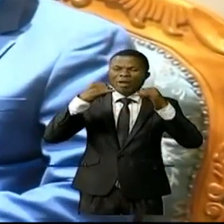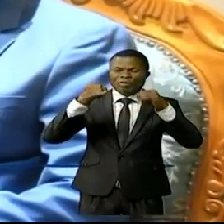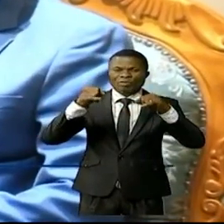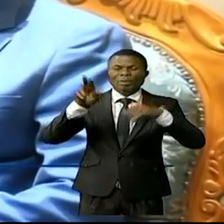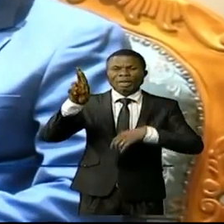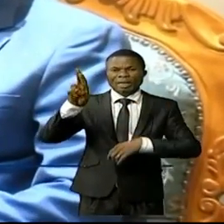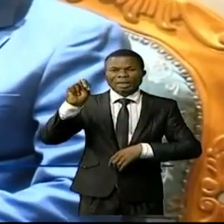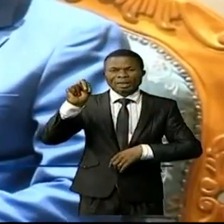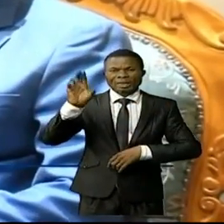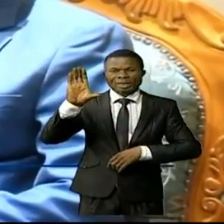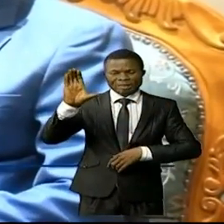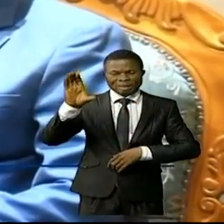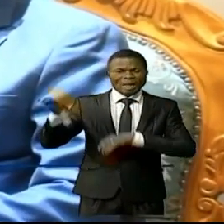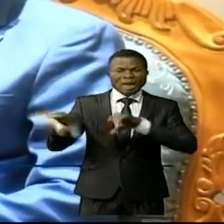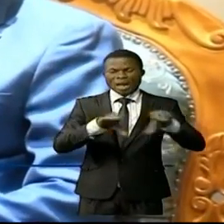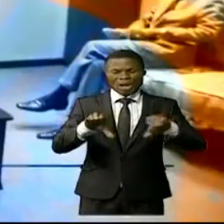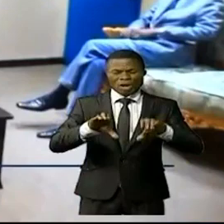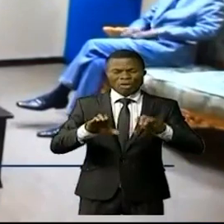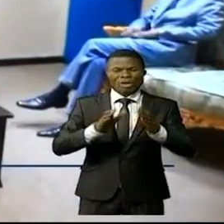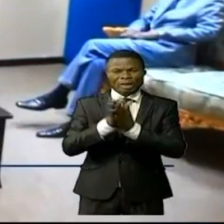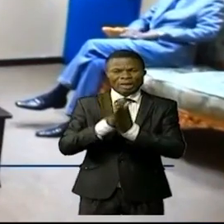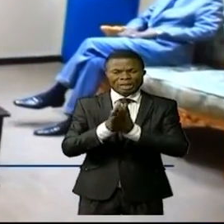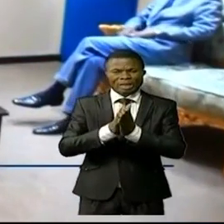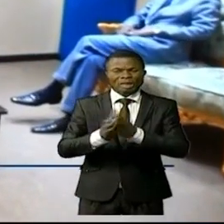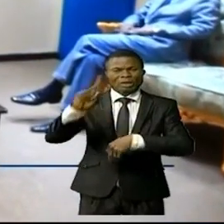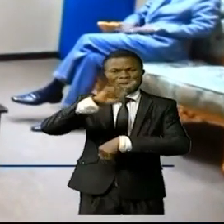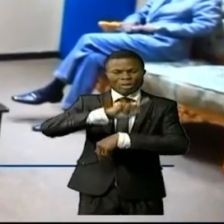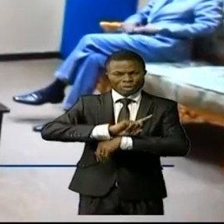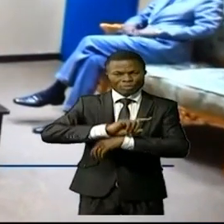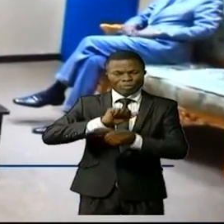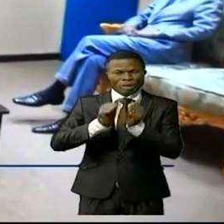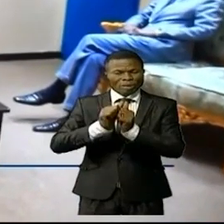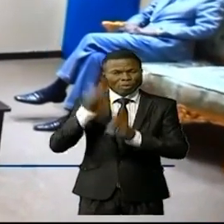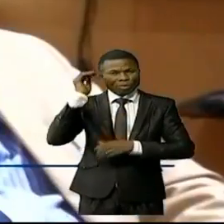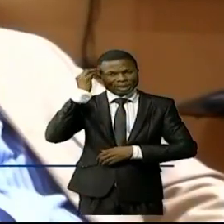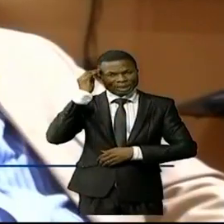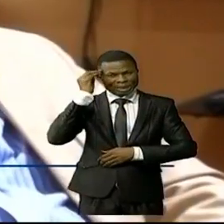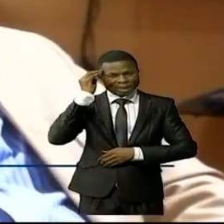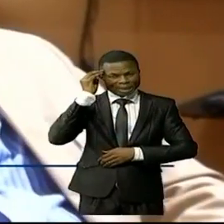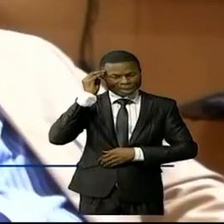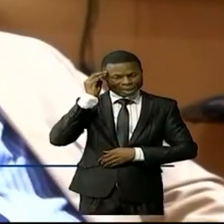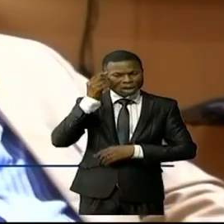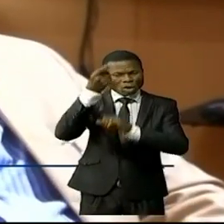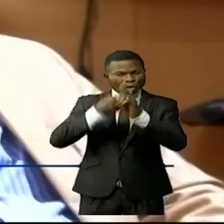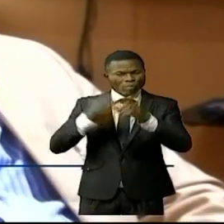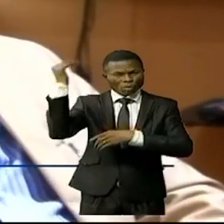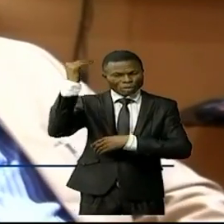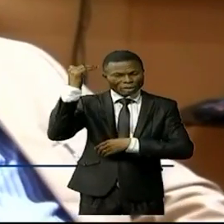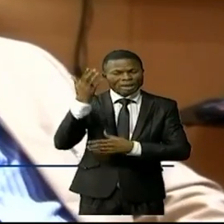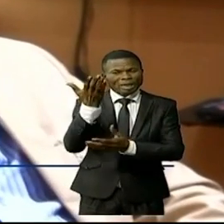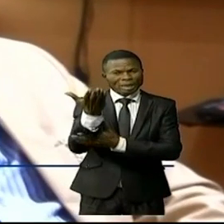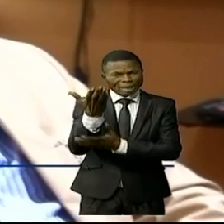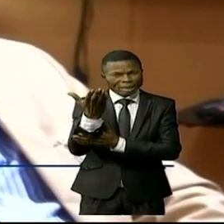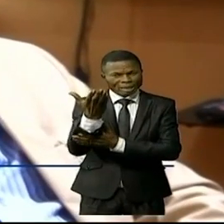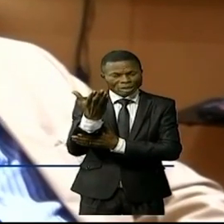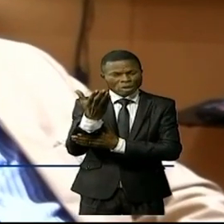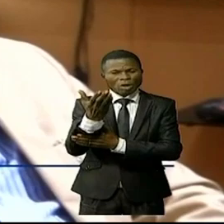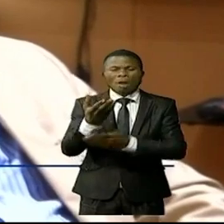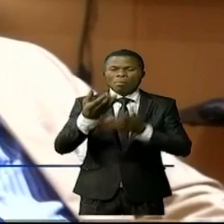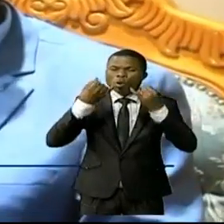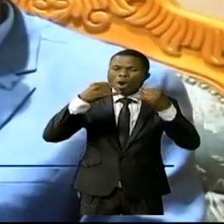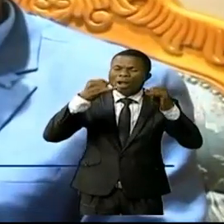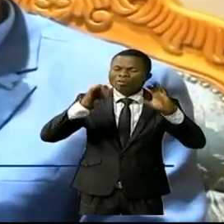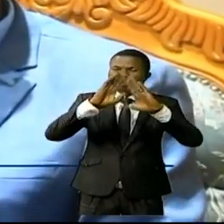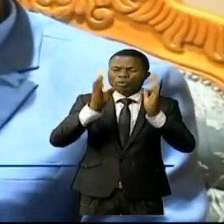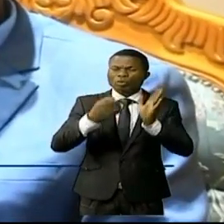RTNC pour les activités liées au jour-même sur le VH sida tout le mois de décembre. La demande pour la couverture médiatique